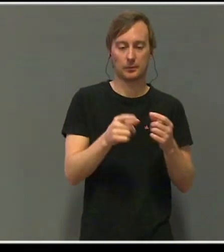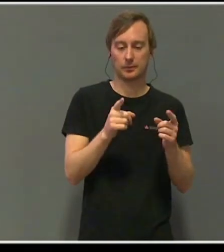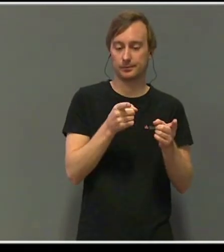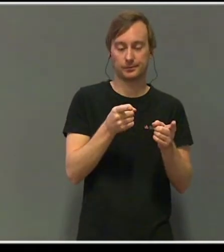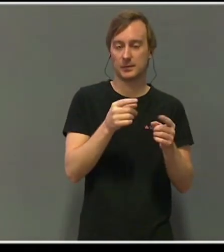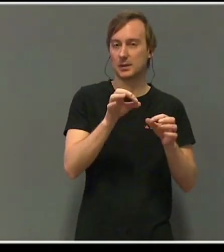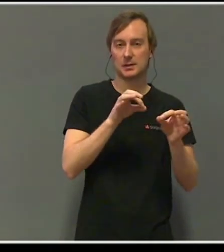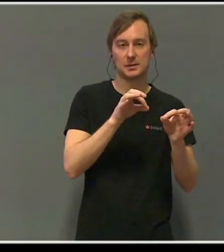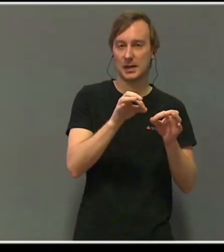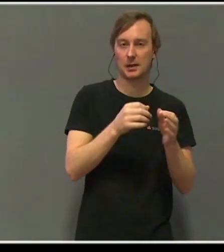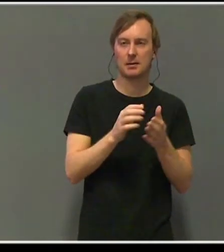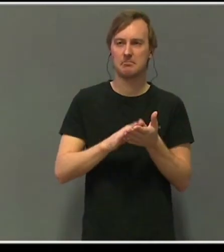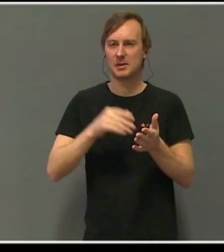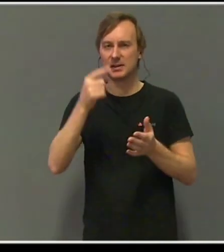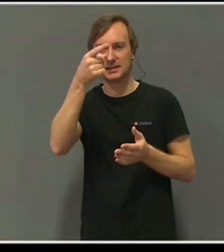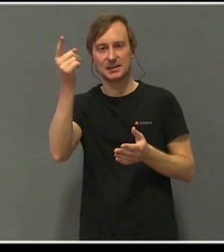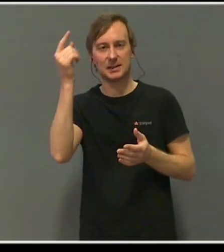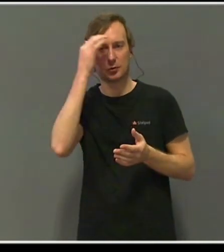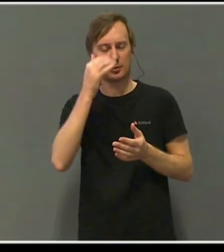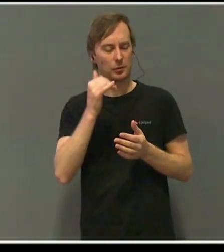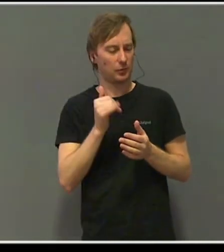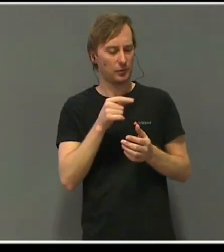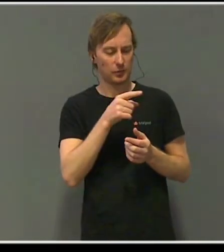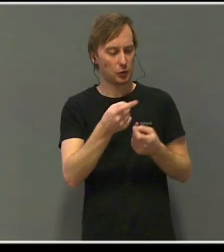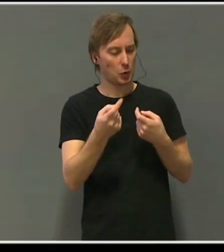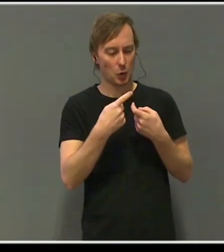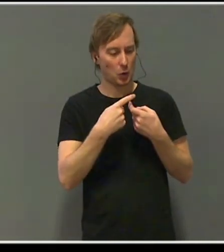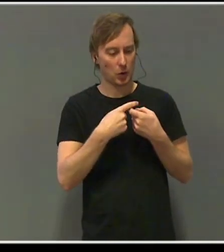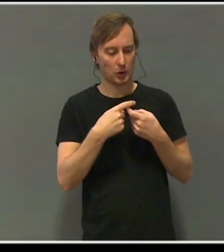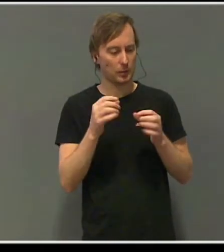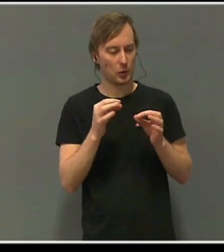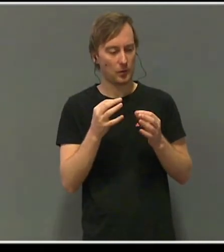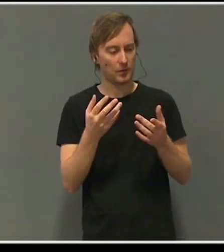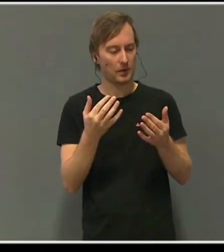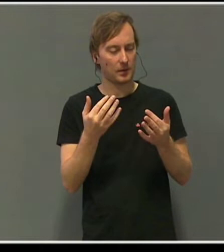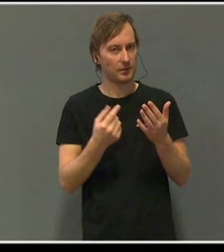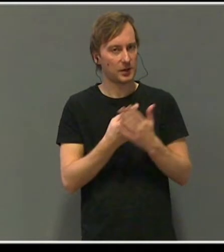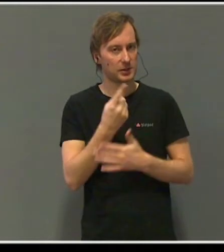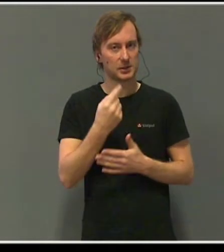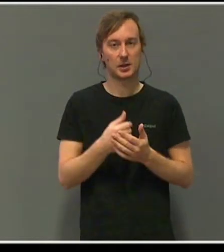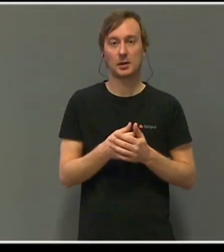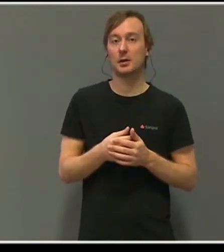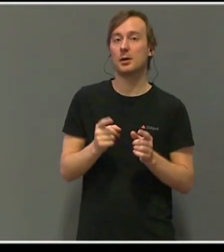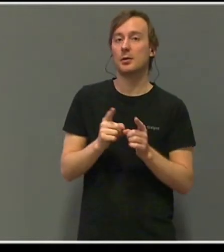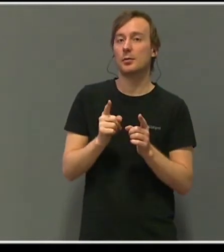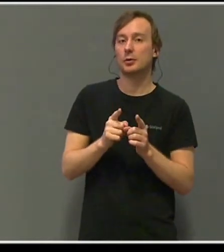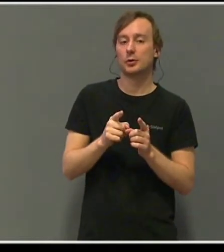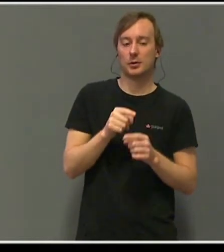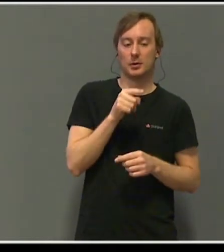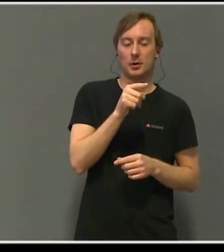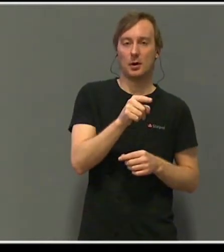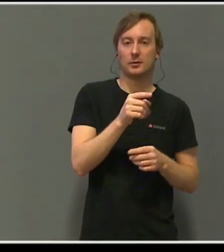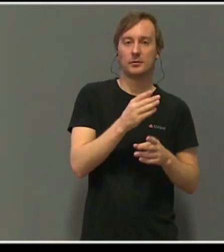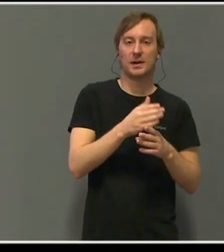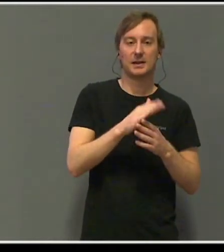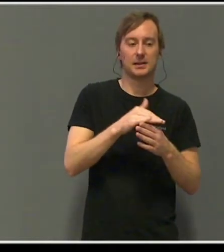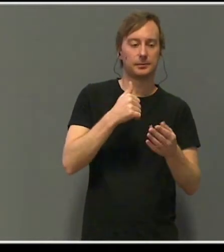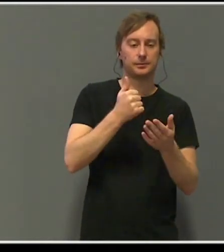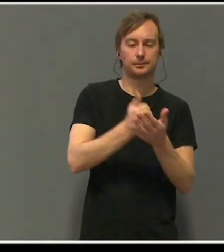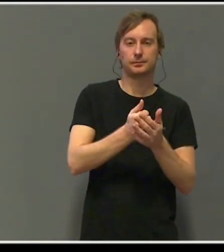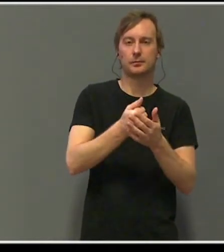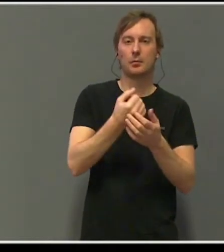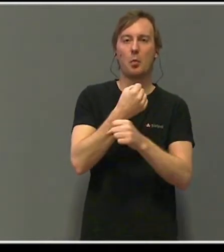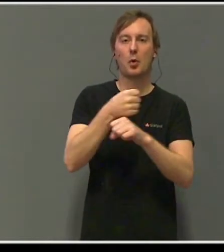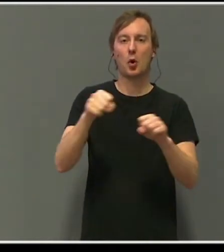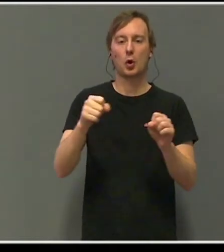lenger. De burde også få beskjed. Jeg skrev et siste innlegg på en blogg Mats hadde skapt et par år